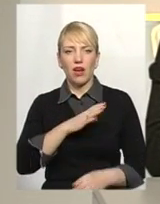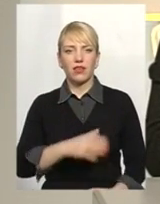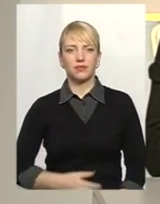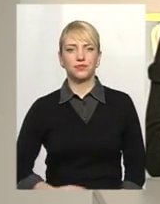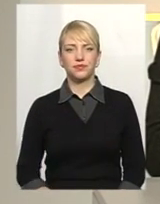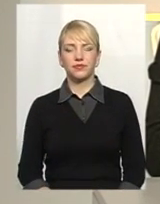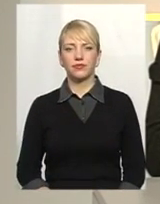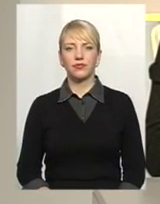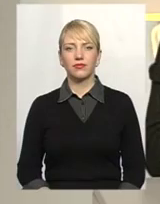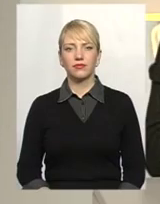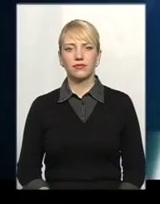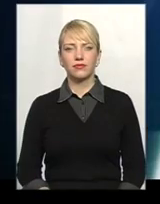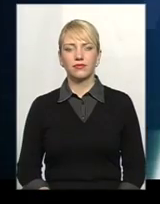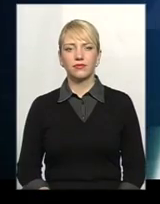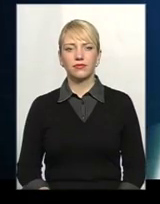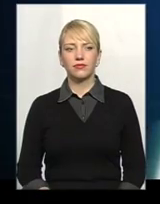з проблемними питаннями.